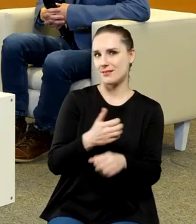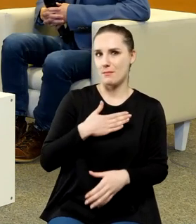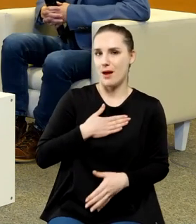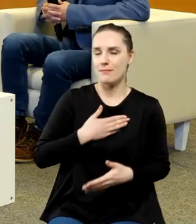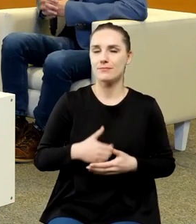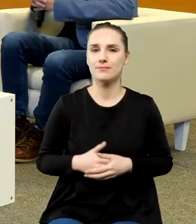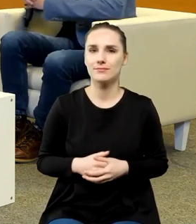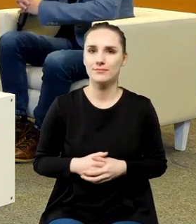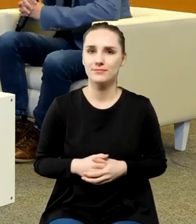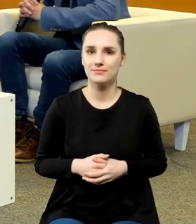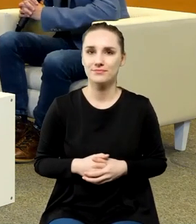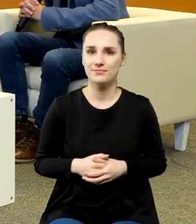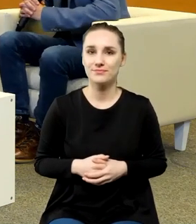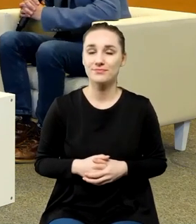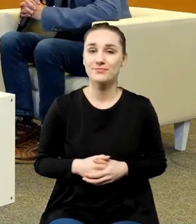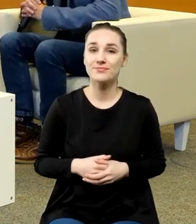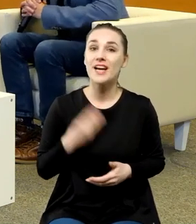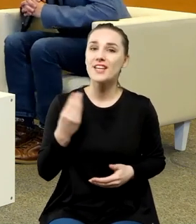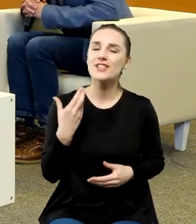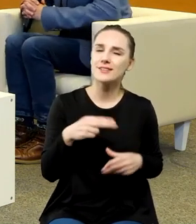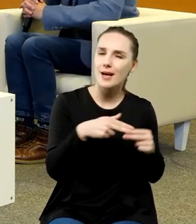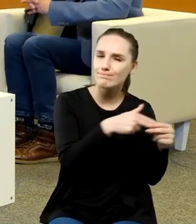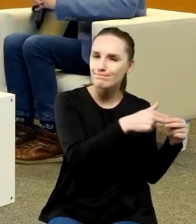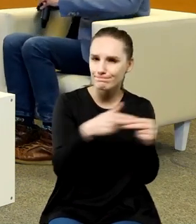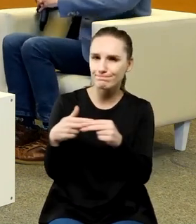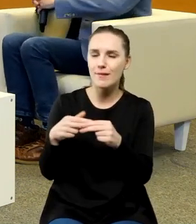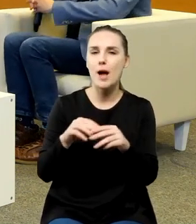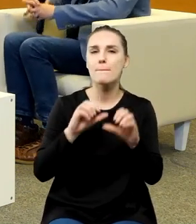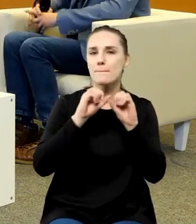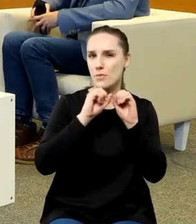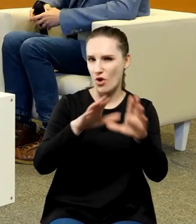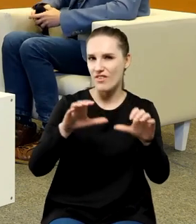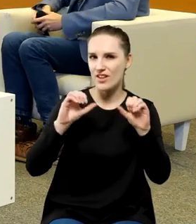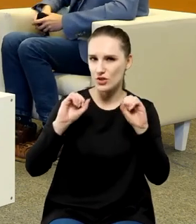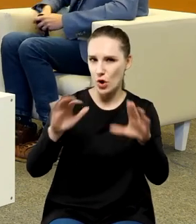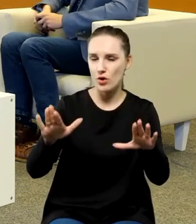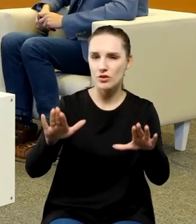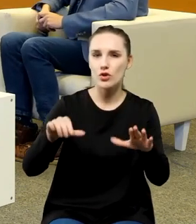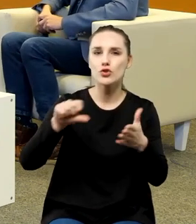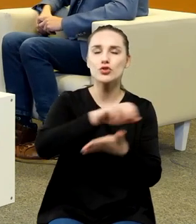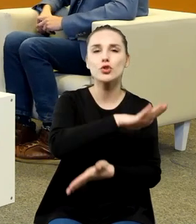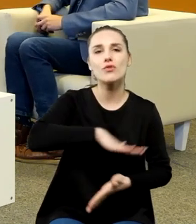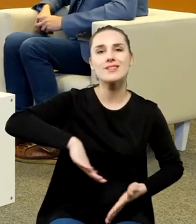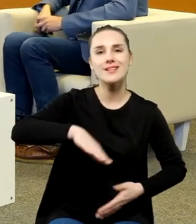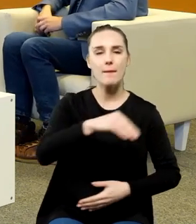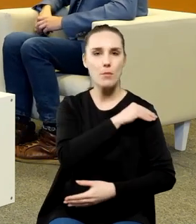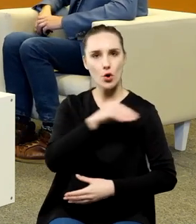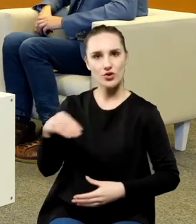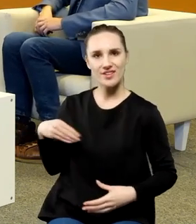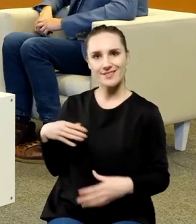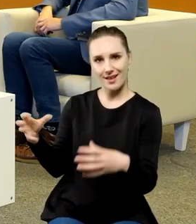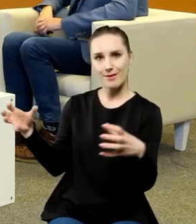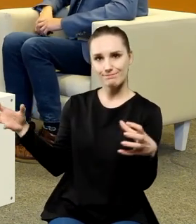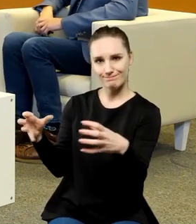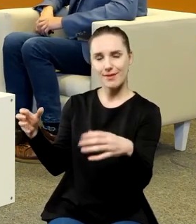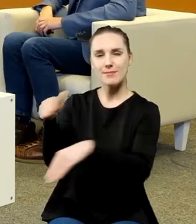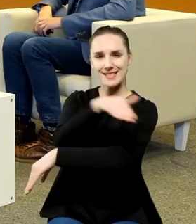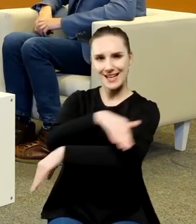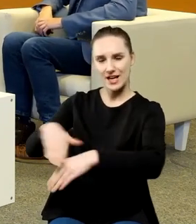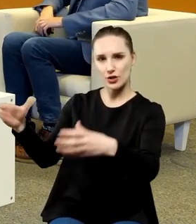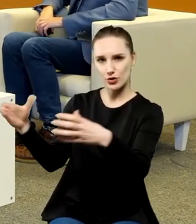ja z kolei chciałabym jeszcze nawiązać do tego co powiedział Pan Profesor to znaczy tych środowisk polonijnych które rzeczywiście wtedy mogły się